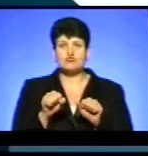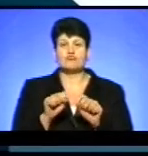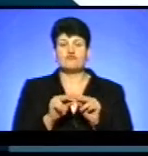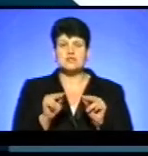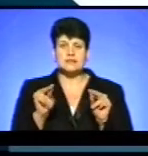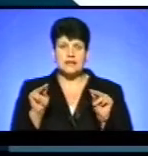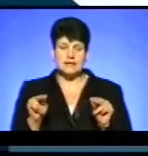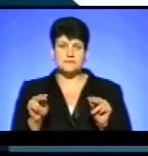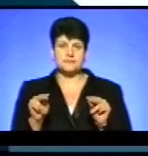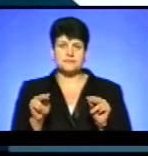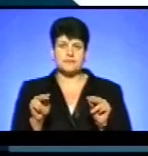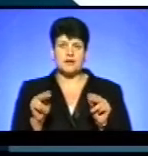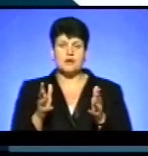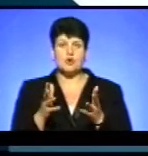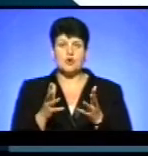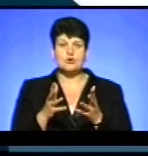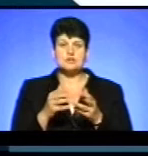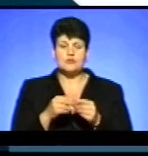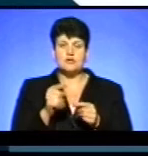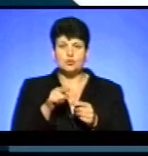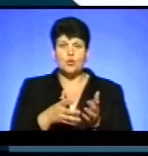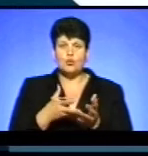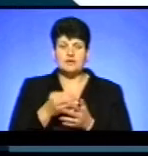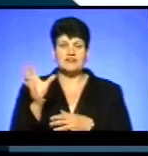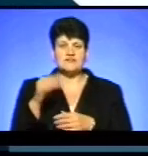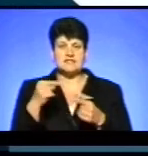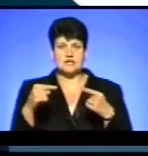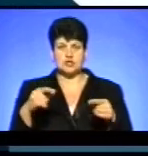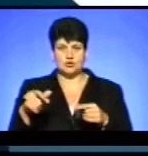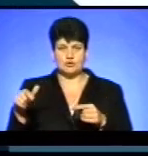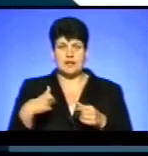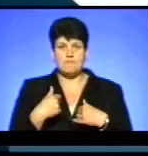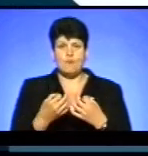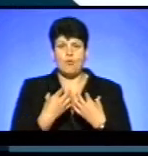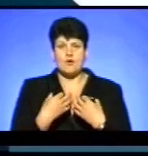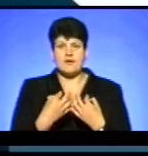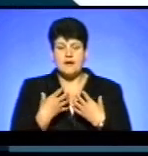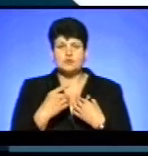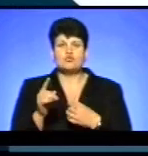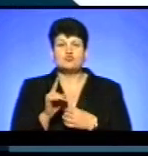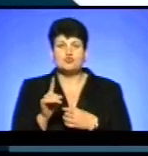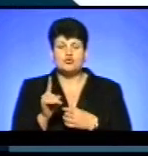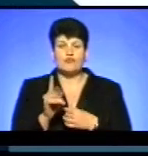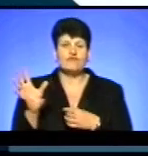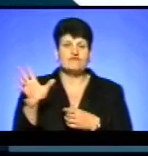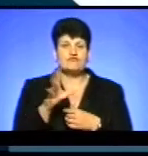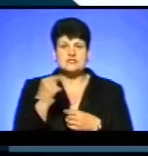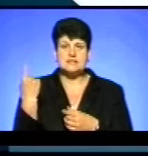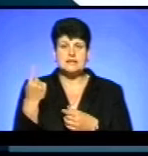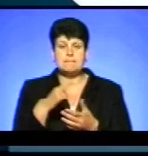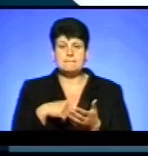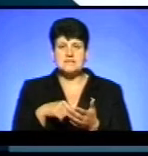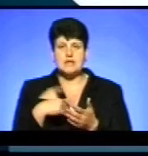розраховувати на таку ж оплату, як отримують всі інші люди. Тому що нам пояснюють, що всі міста обласного